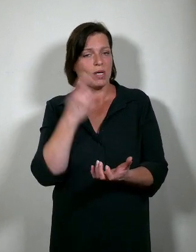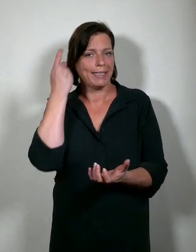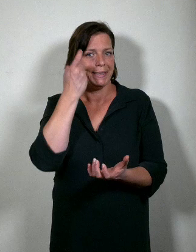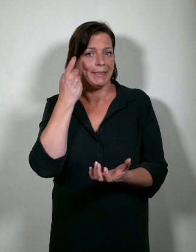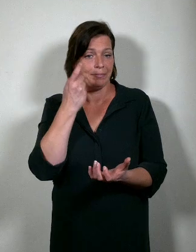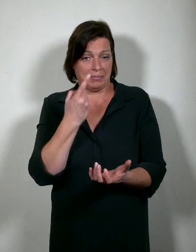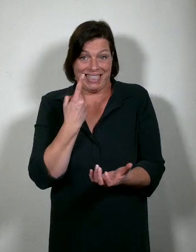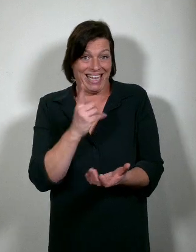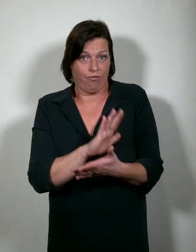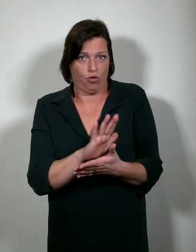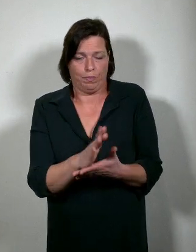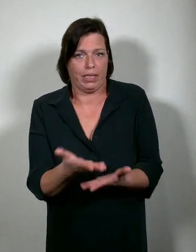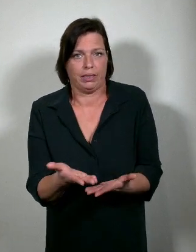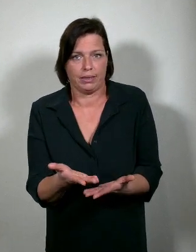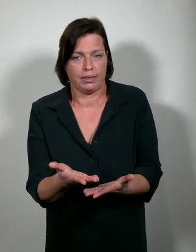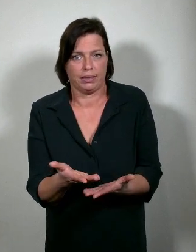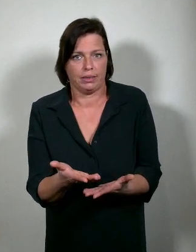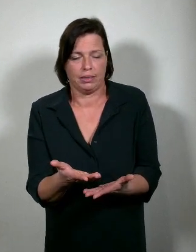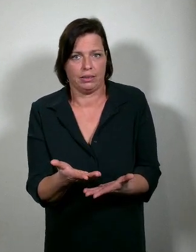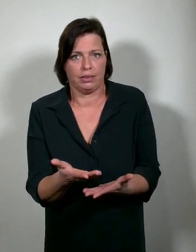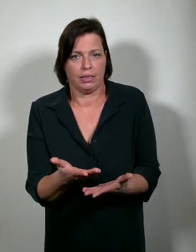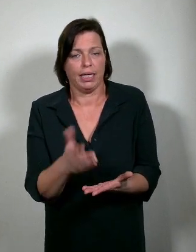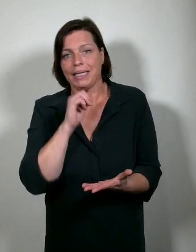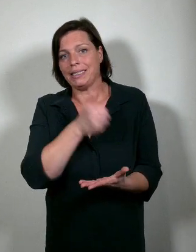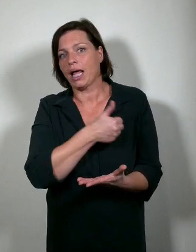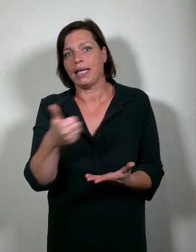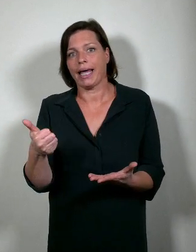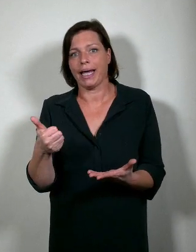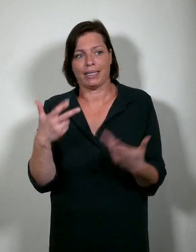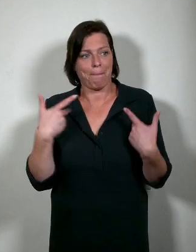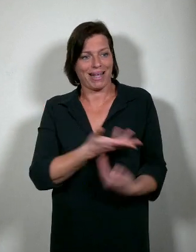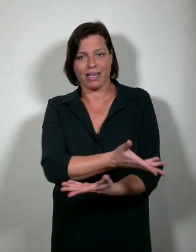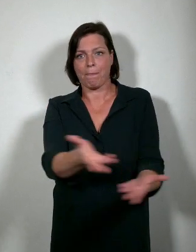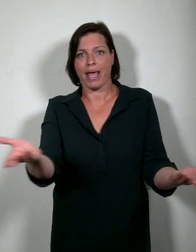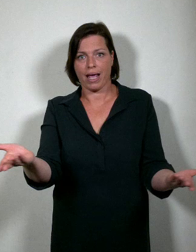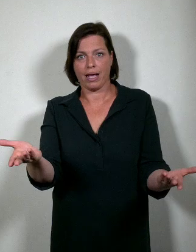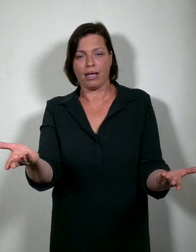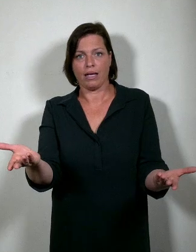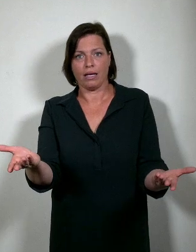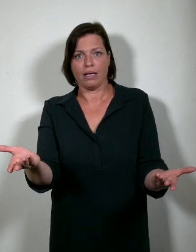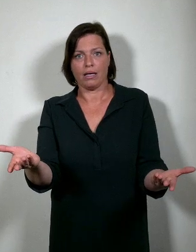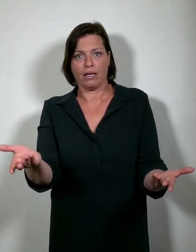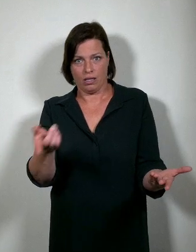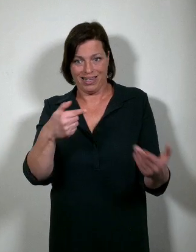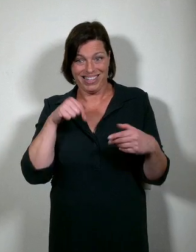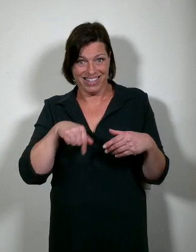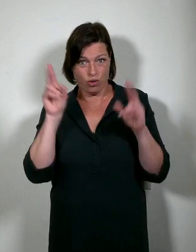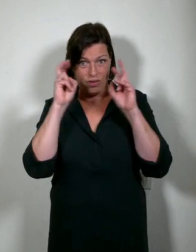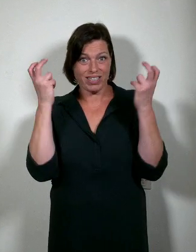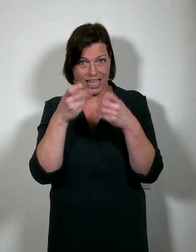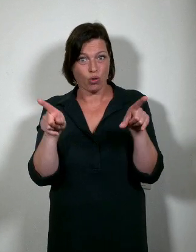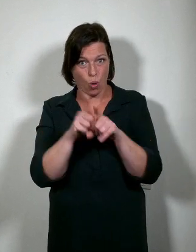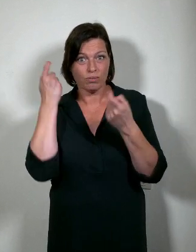zeggen. En die zorgen zijn er niet alleen in de brede maatschappij. Wij delen die zorgen aan de Universiteit Gent.